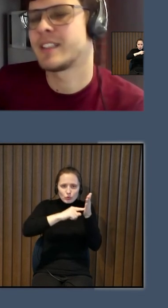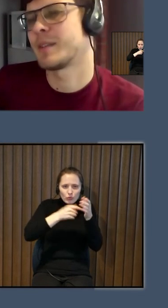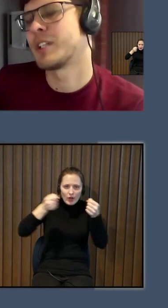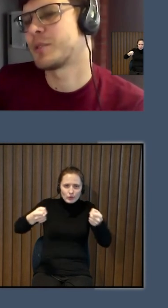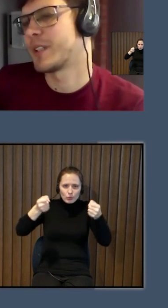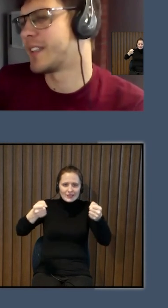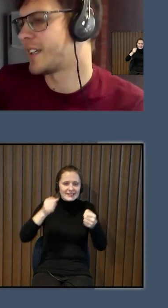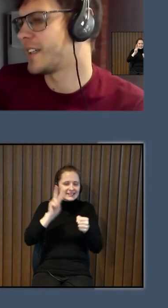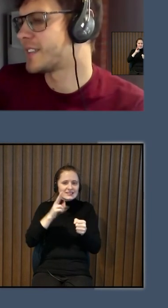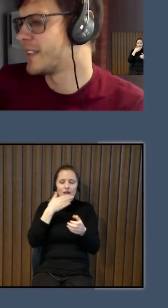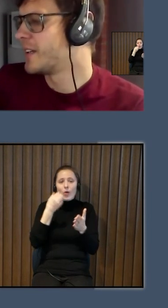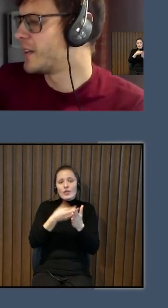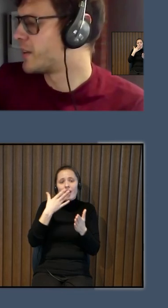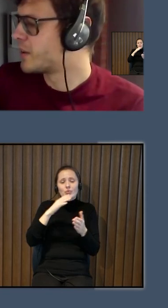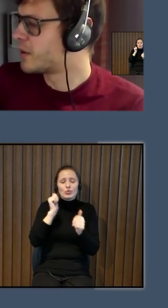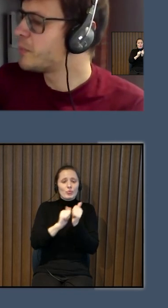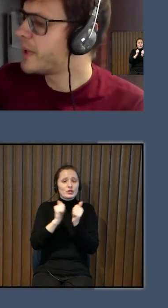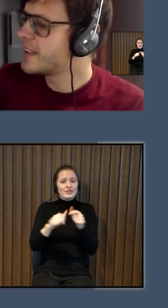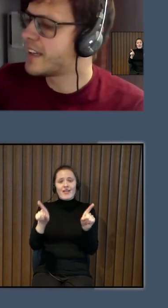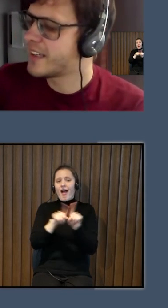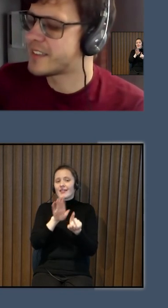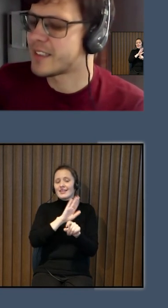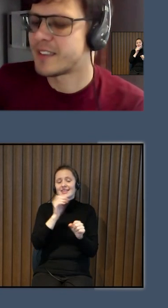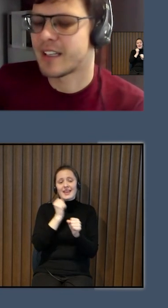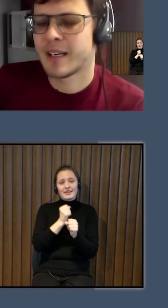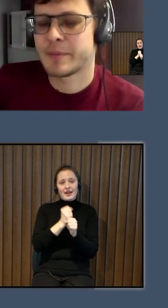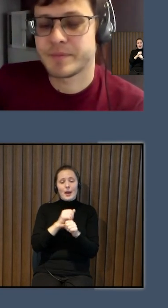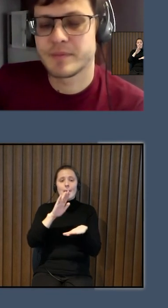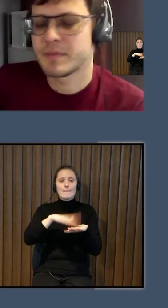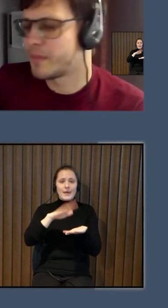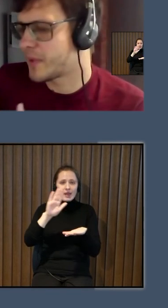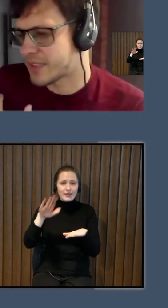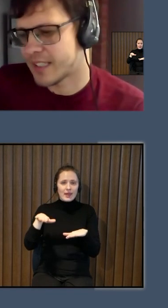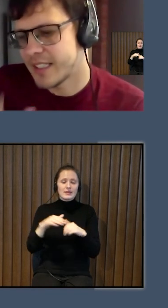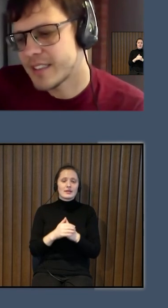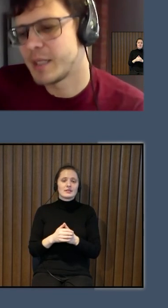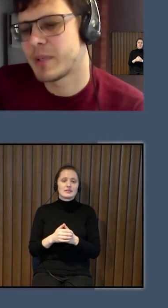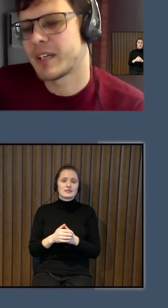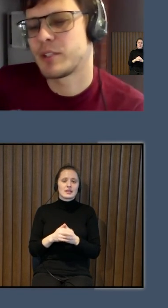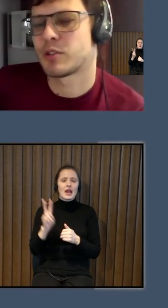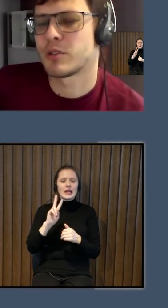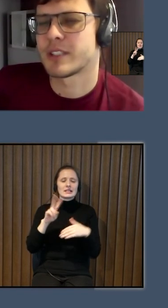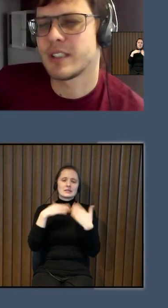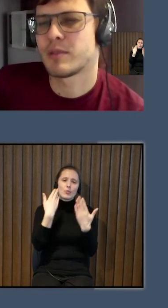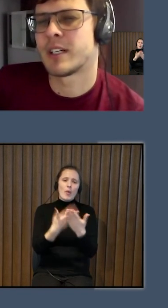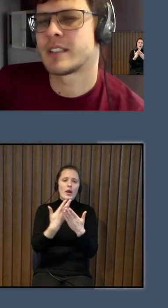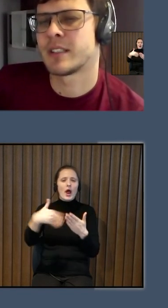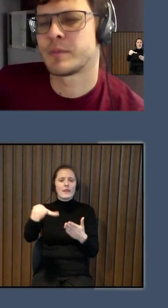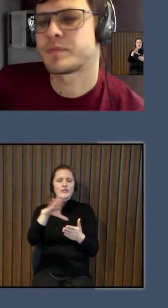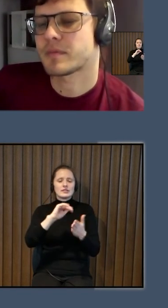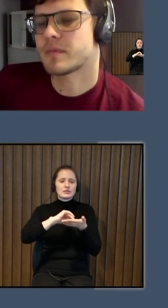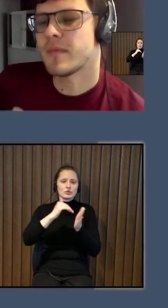bet tas arī netiek bieži vien darīts. Nu, un pēdējais, kas tā kā, kas tā kā iezīmē visu šo